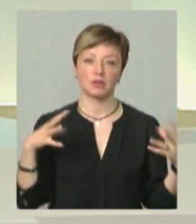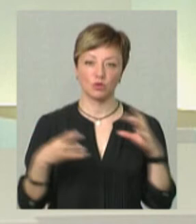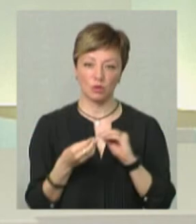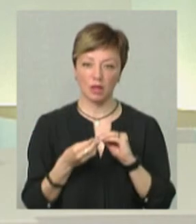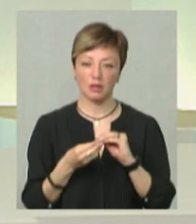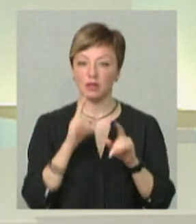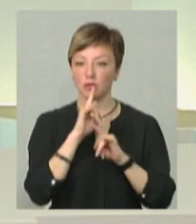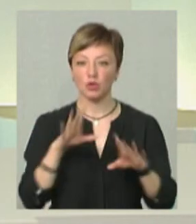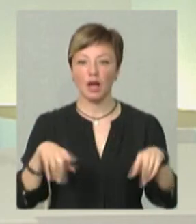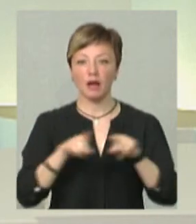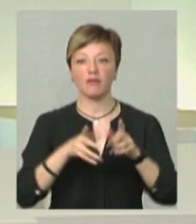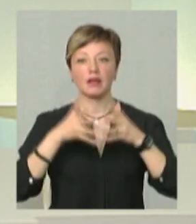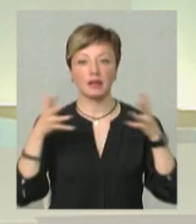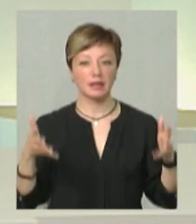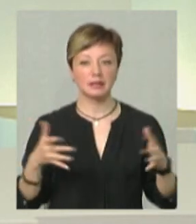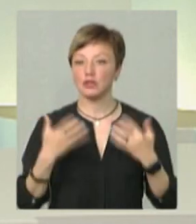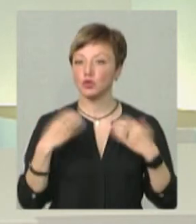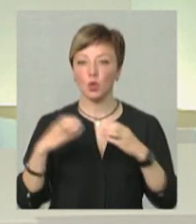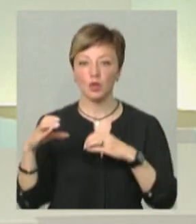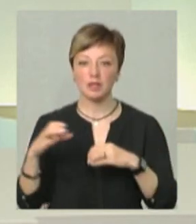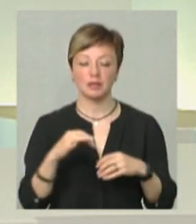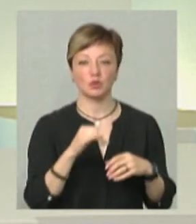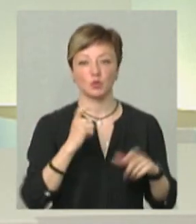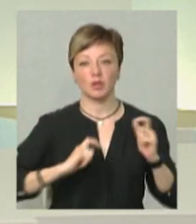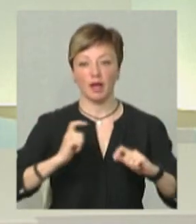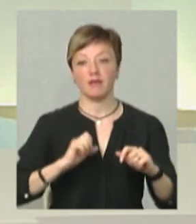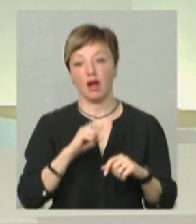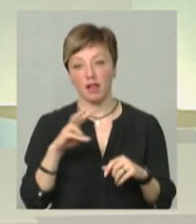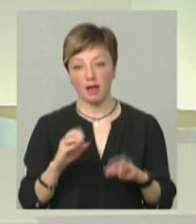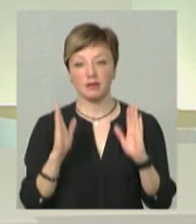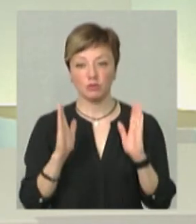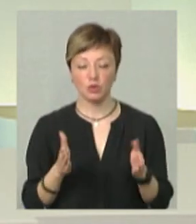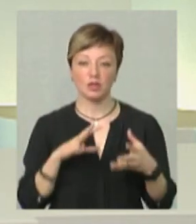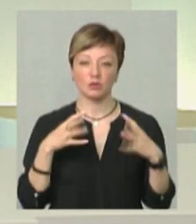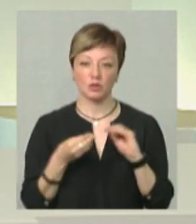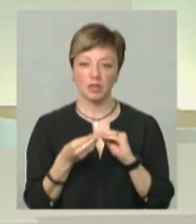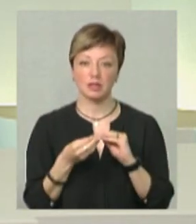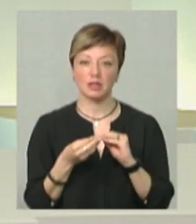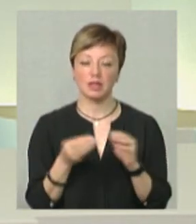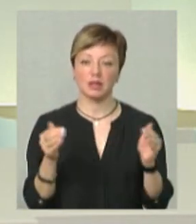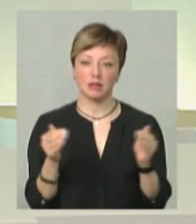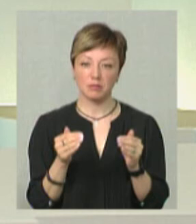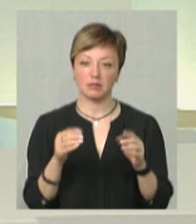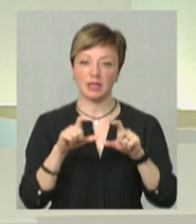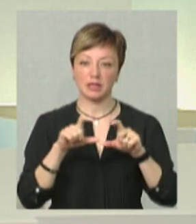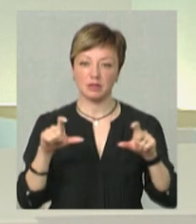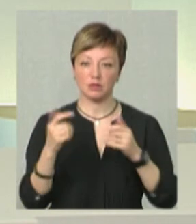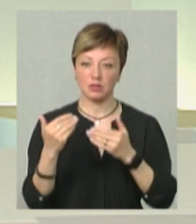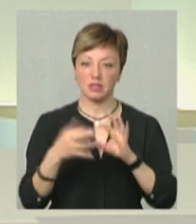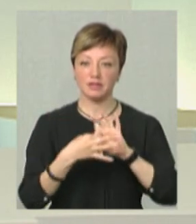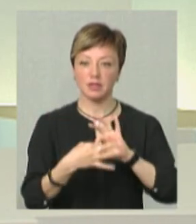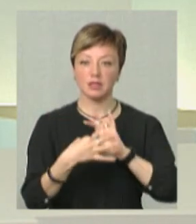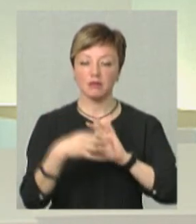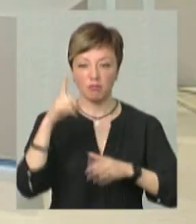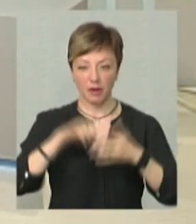результат. Він не буде аж такий великий, це не для сотень студентів. Але це буде результат інституційний. Ці зв